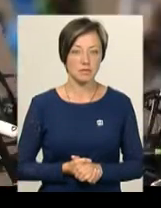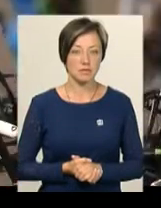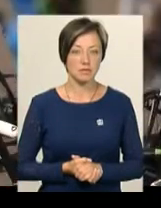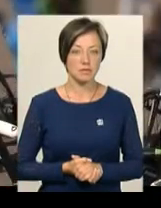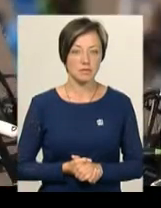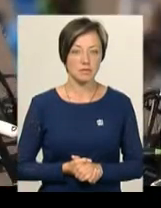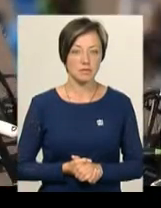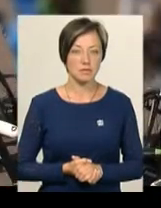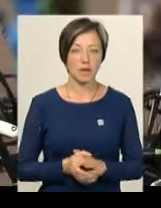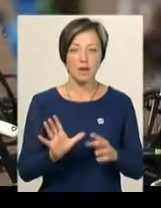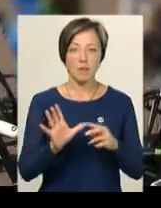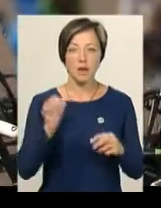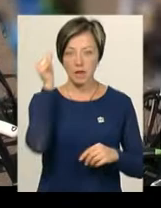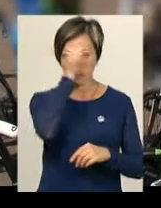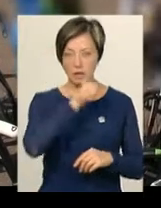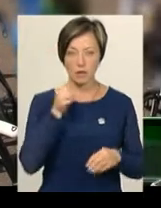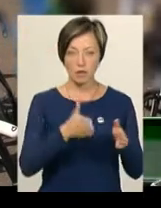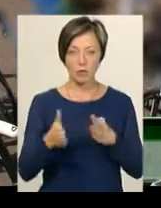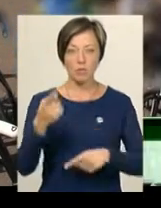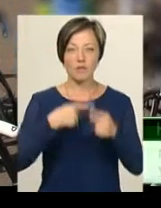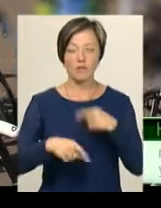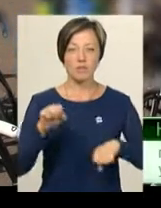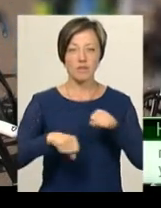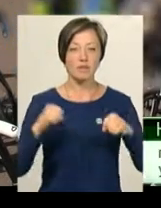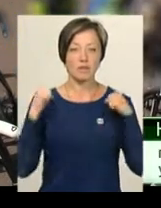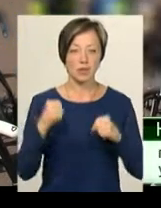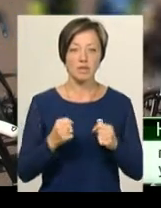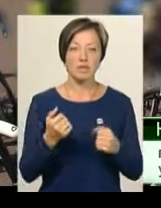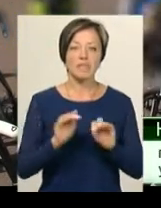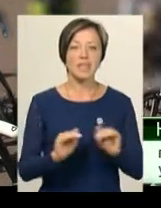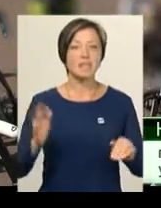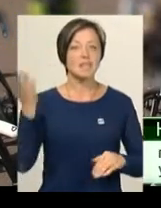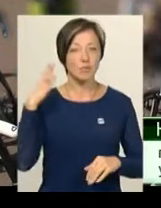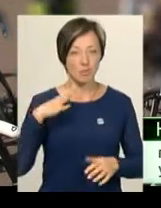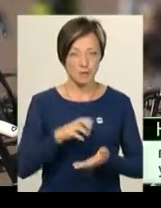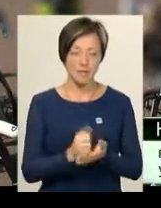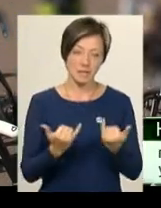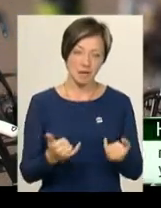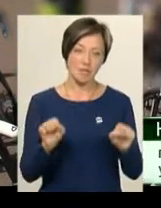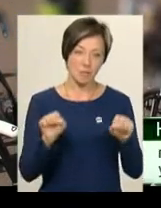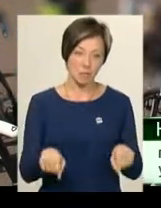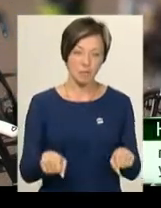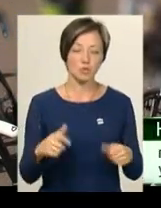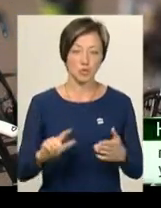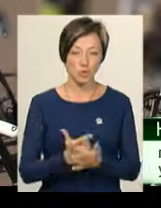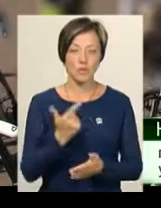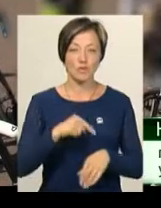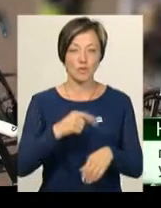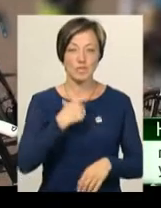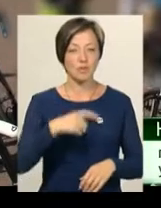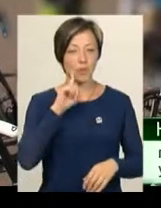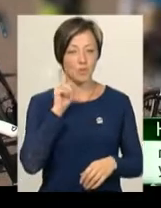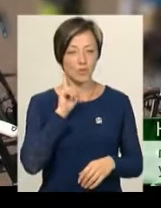П'ятий рік вже поспілі повернулася в велоспорт, колись в дитинстві займалася і тепер маю можливість знову відчути себе